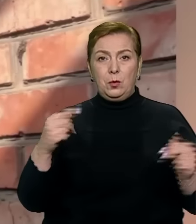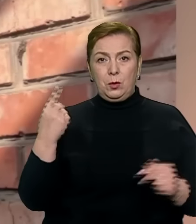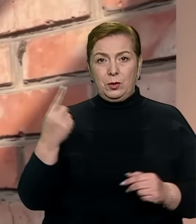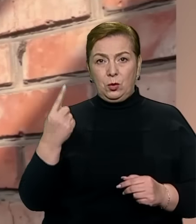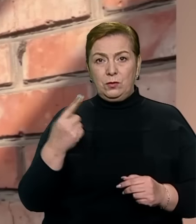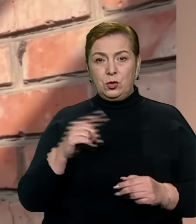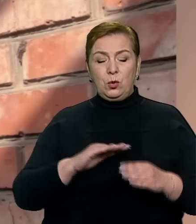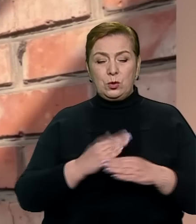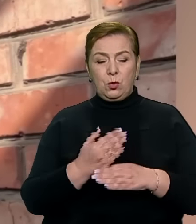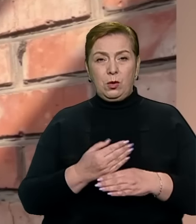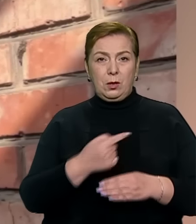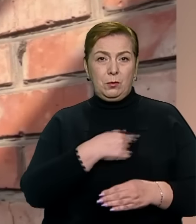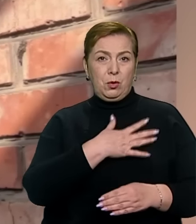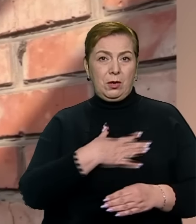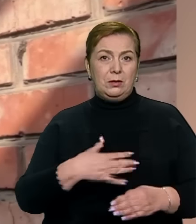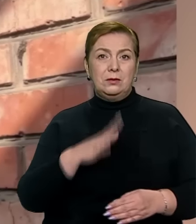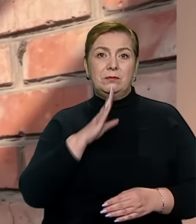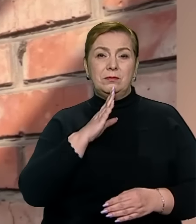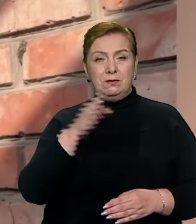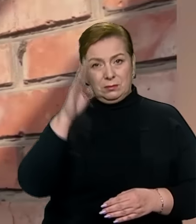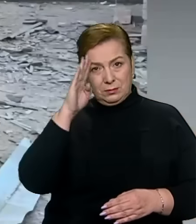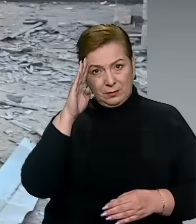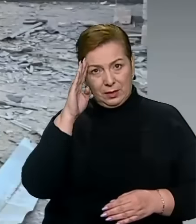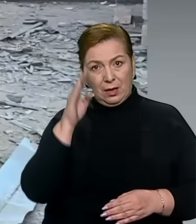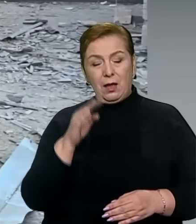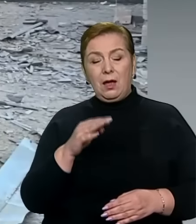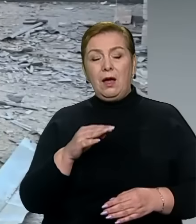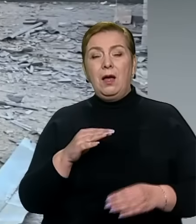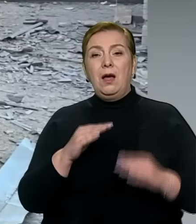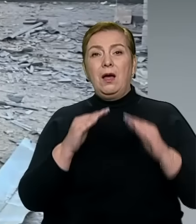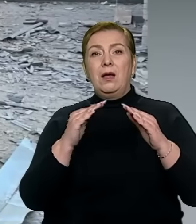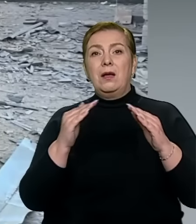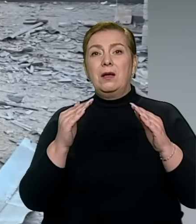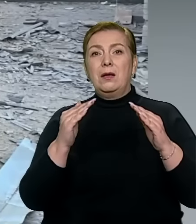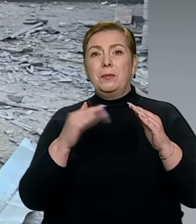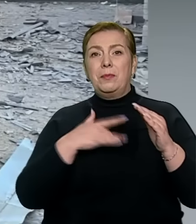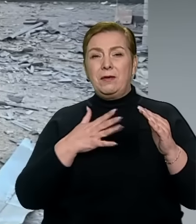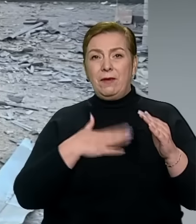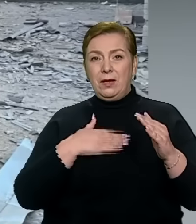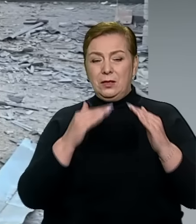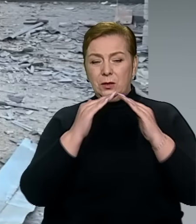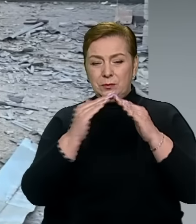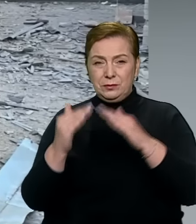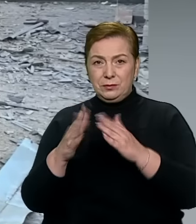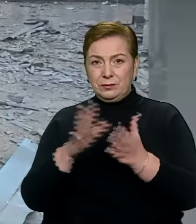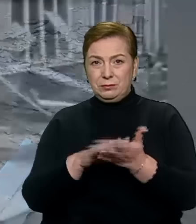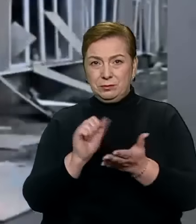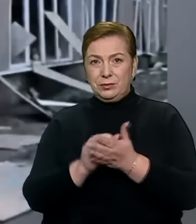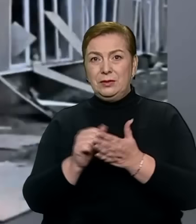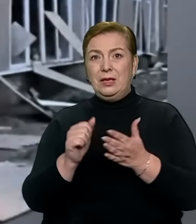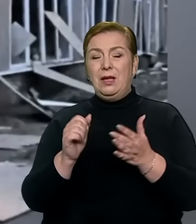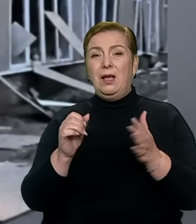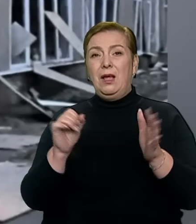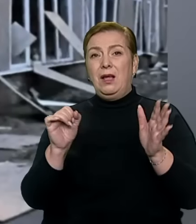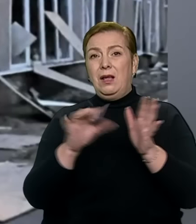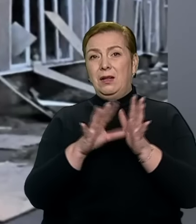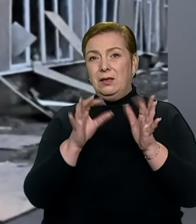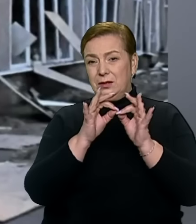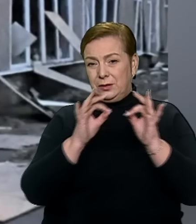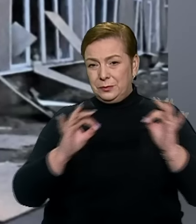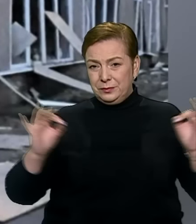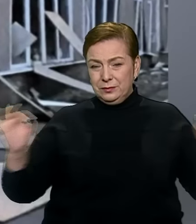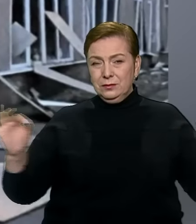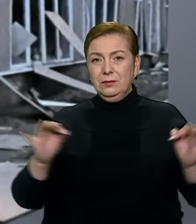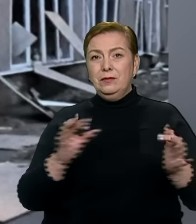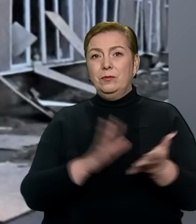жінку. Руйнувань зазнали санаторії, приватні оселі, господарчі споруди та лінії електропередач. У Мирівській громаді понівачено